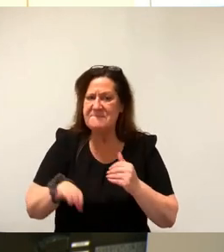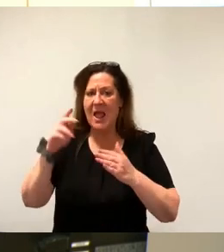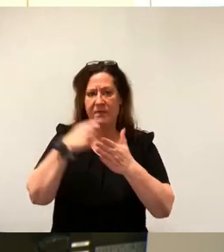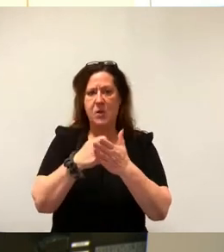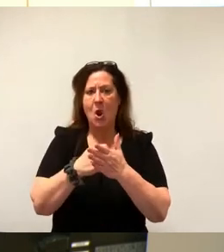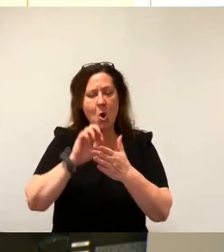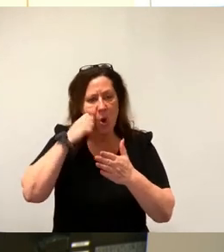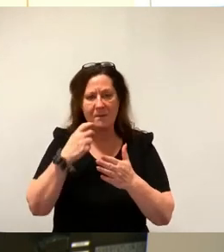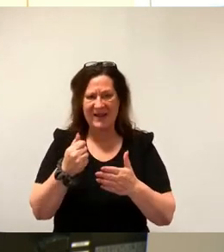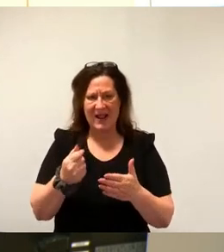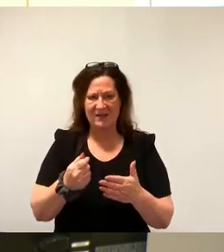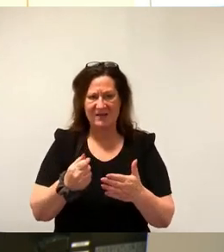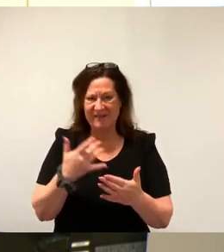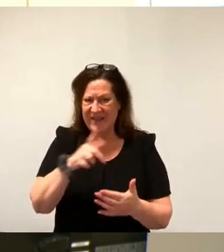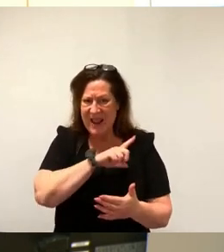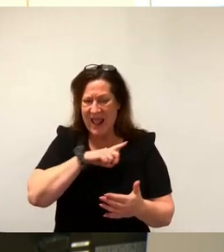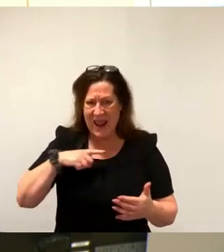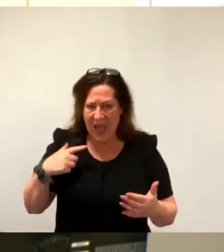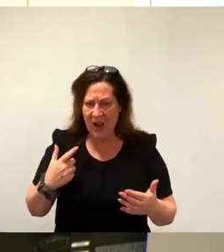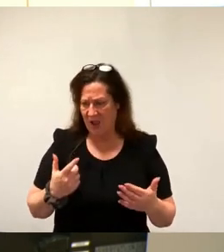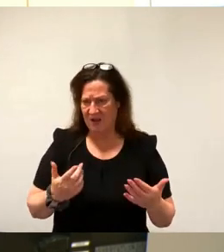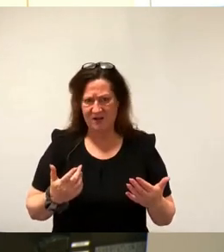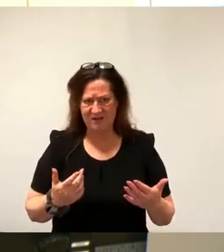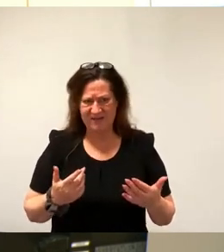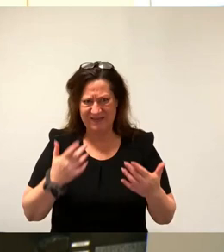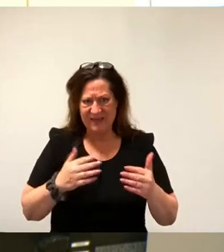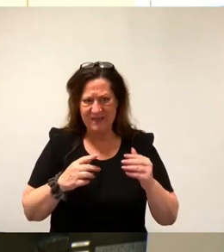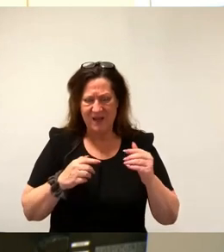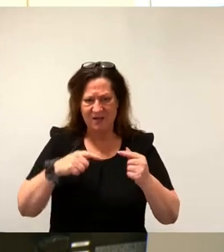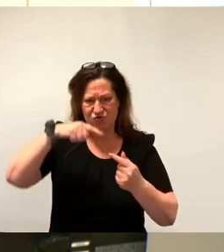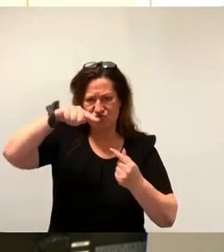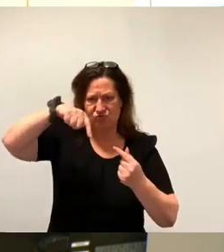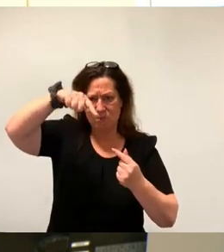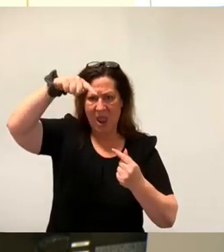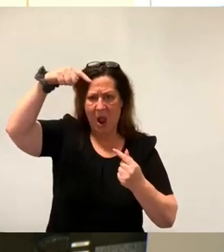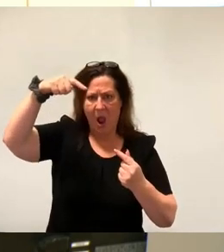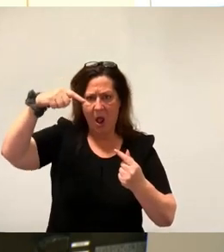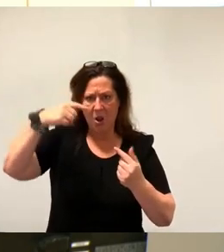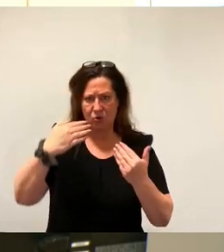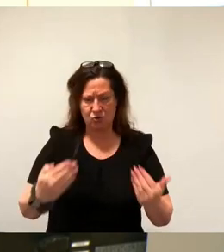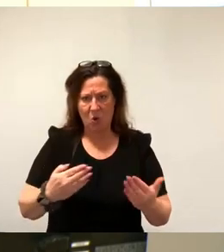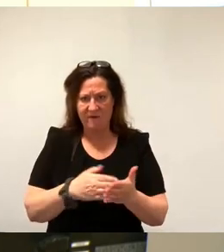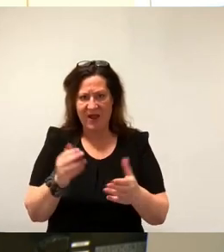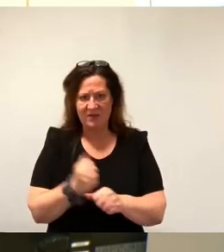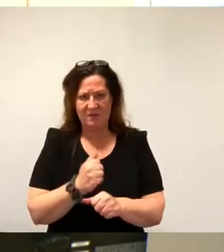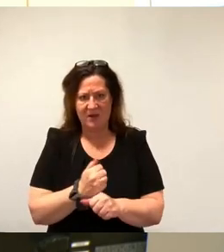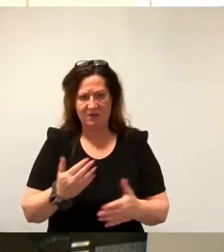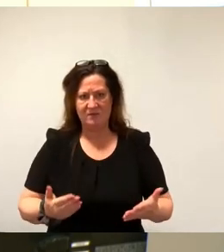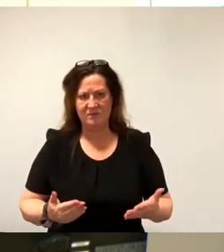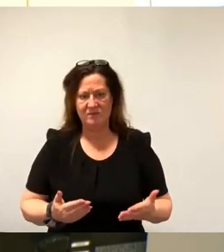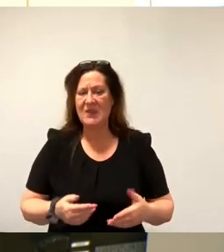wollen wir diese Schritte gehen? Genau nach dieser Logik agiert die Stadtverwaltung.